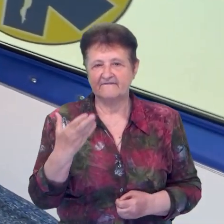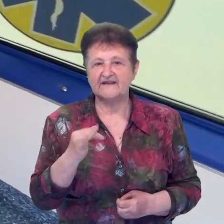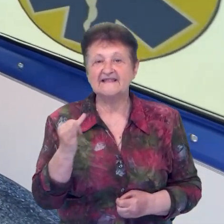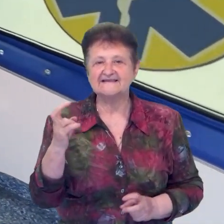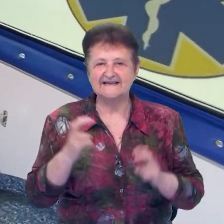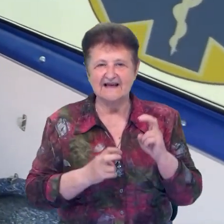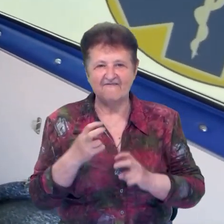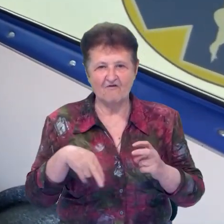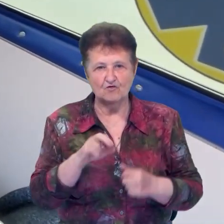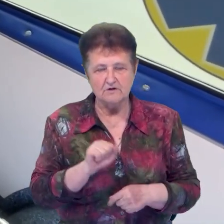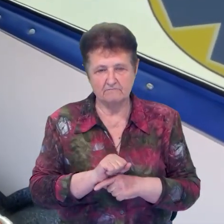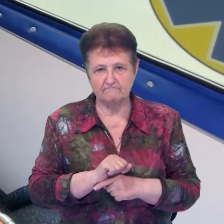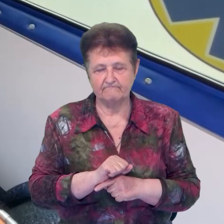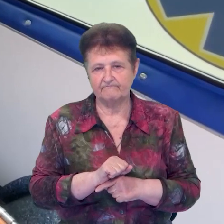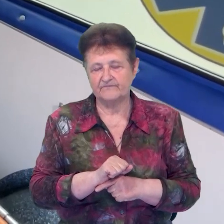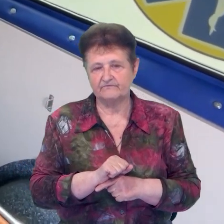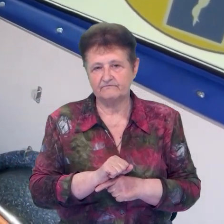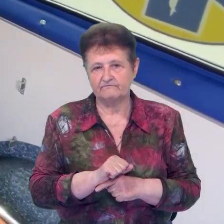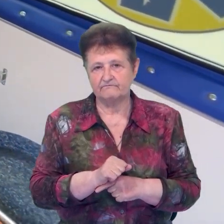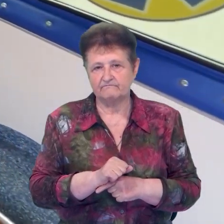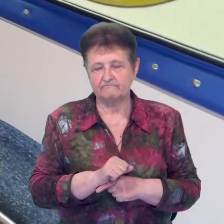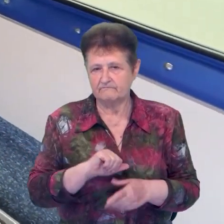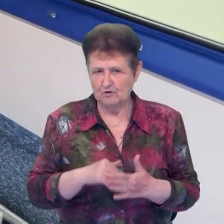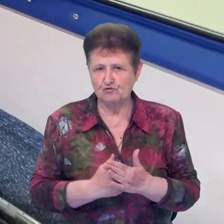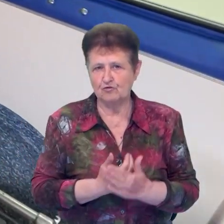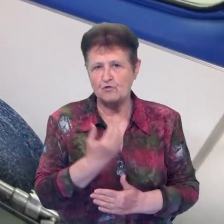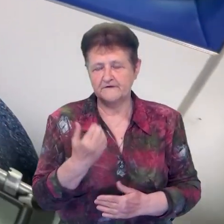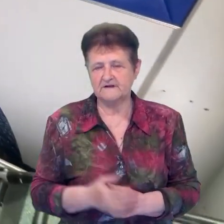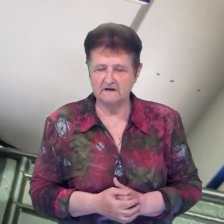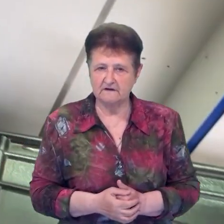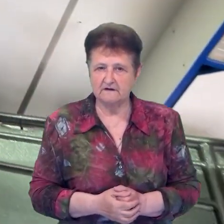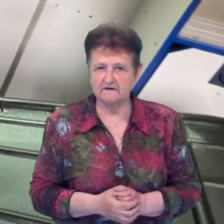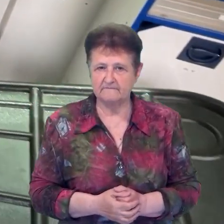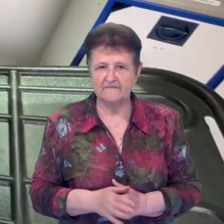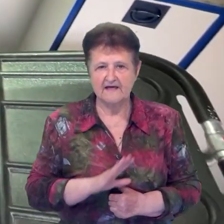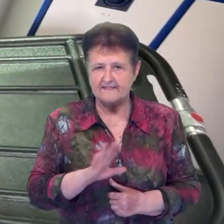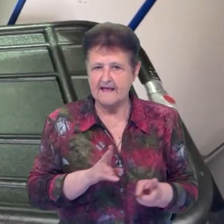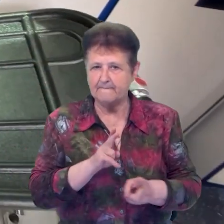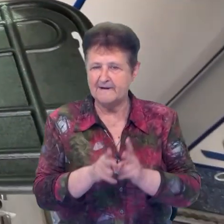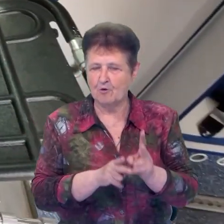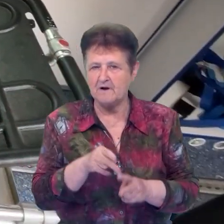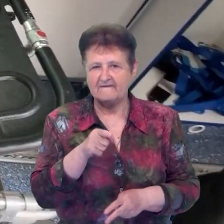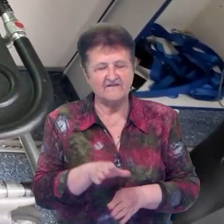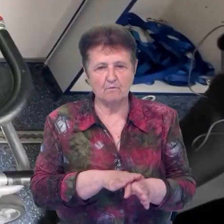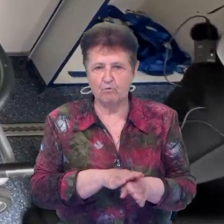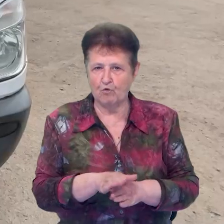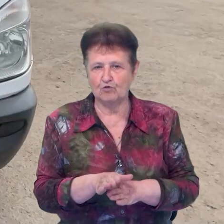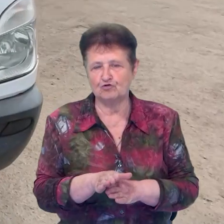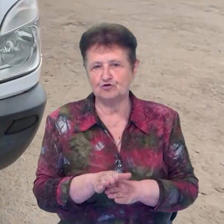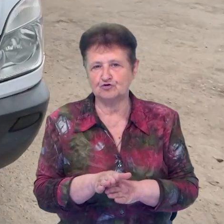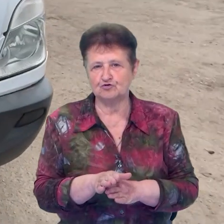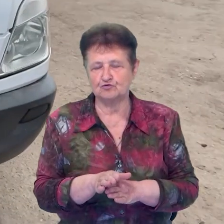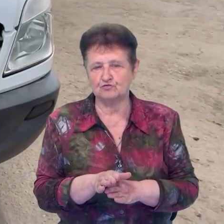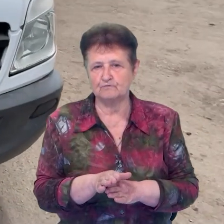завода вийшов як санітарний автомобіль непереобладнаний. Він повністю з нуля